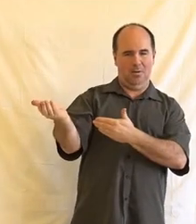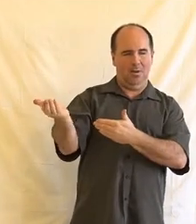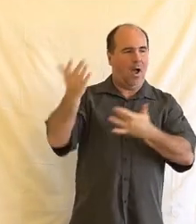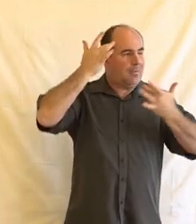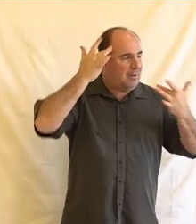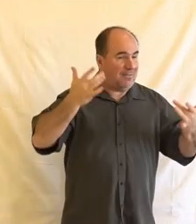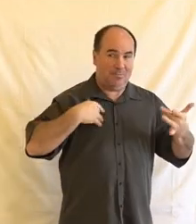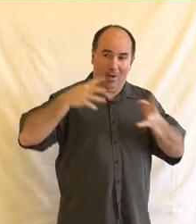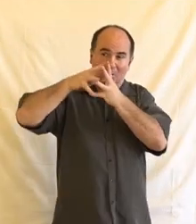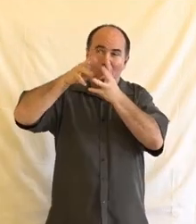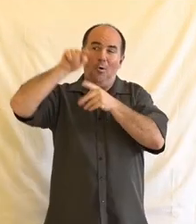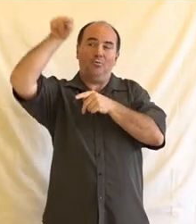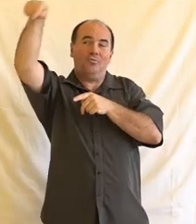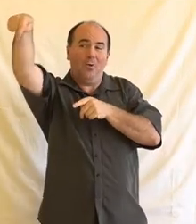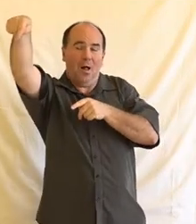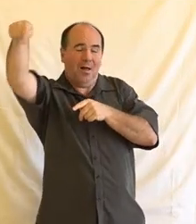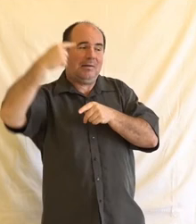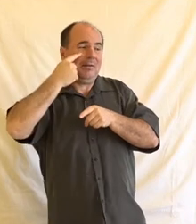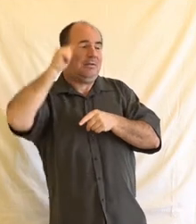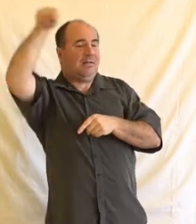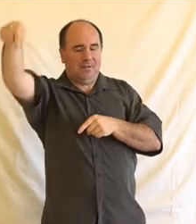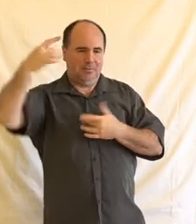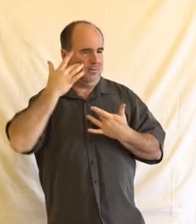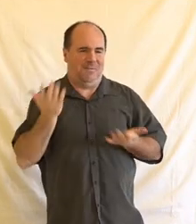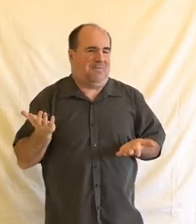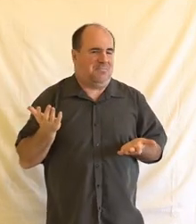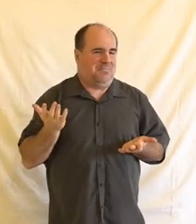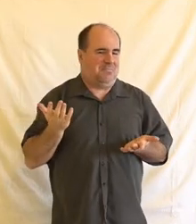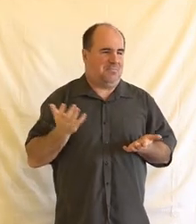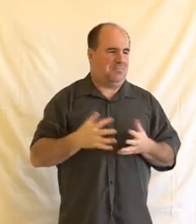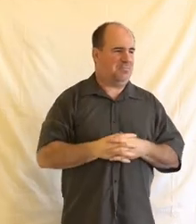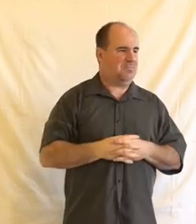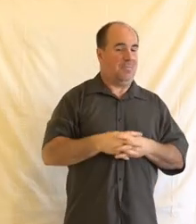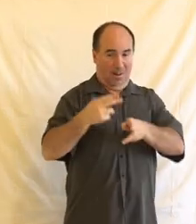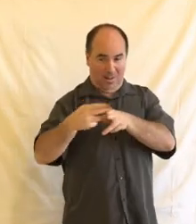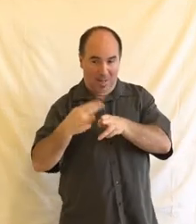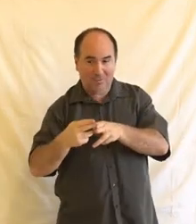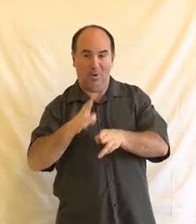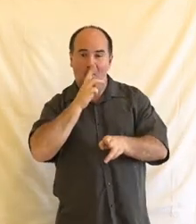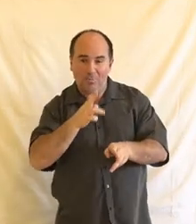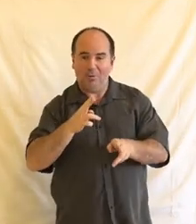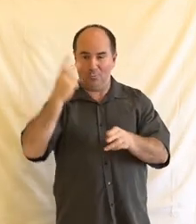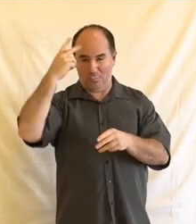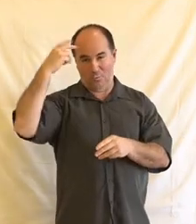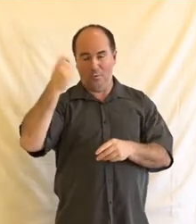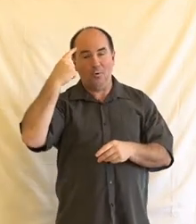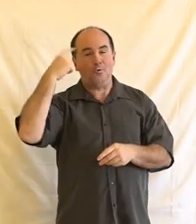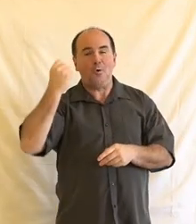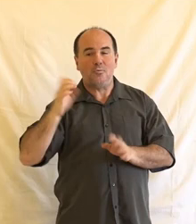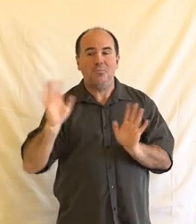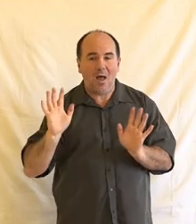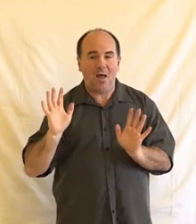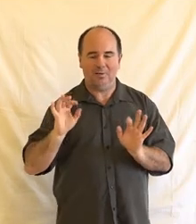kontrol nebo oponentní posudek nad tím, jestli tedy ta léčba je rozumná nebo ne. A když domyslíte do